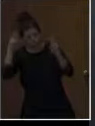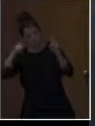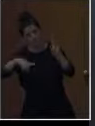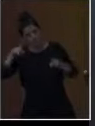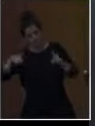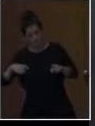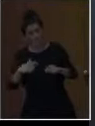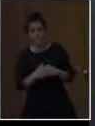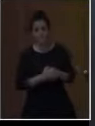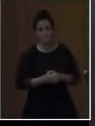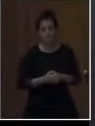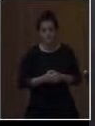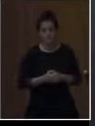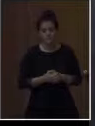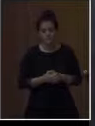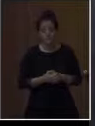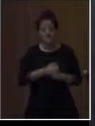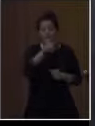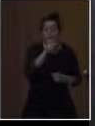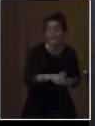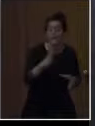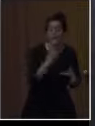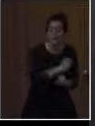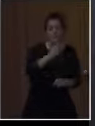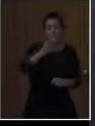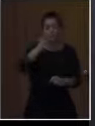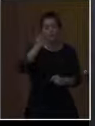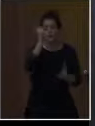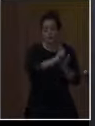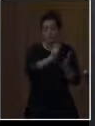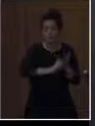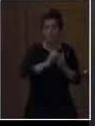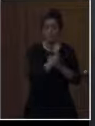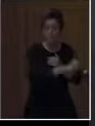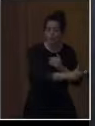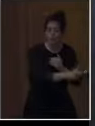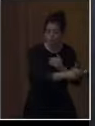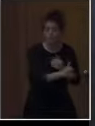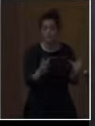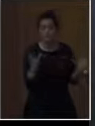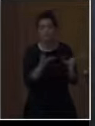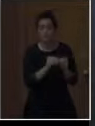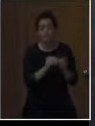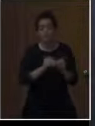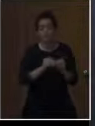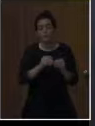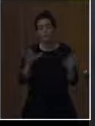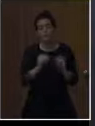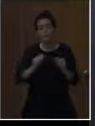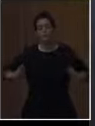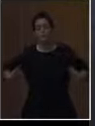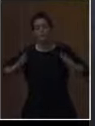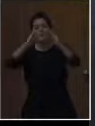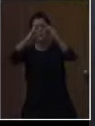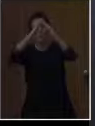Έγιναν ποιητές. Συνέφισαν τα δικά τους στρεπτικά ποιήματα με το βλέμμα στραμμένο στην πυραμίδα της μεσογειακής